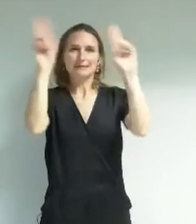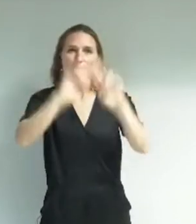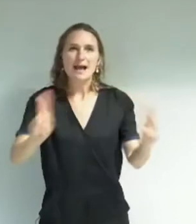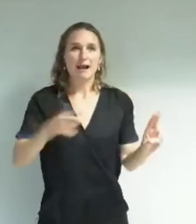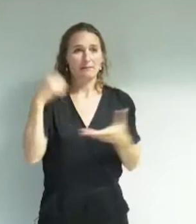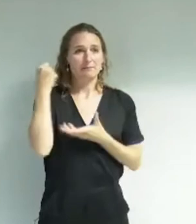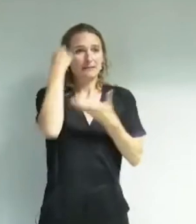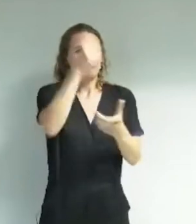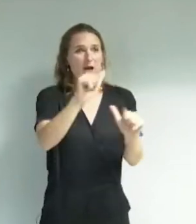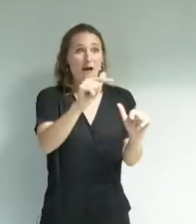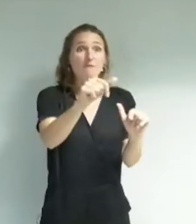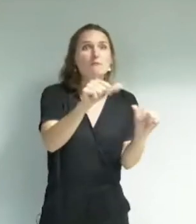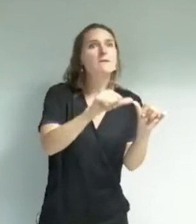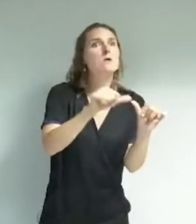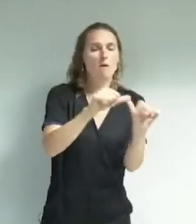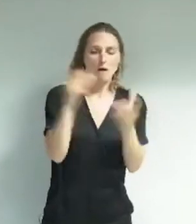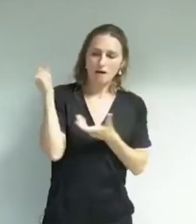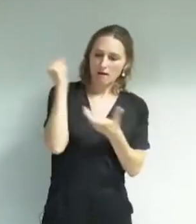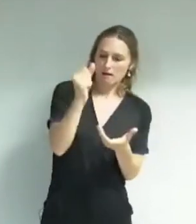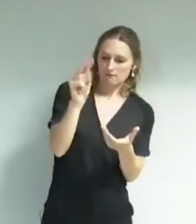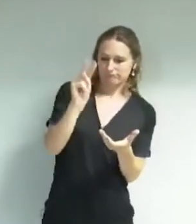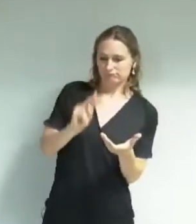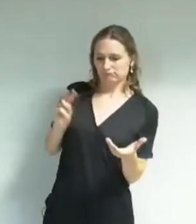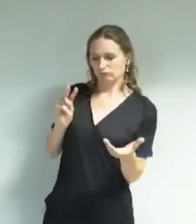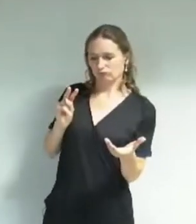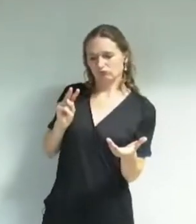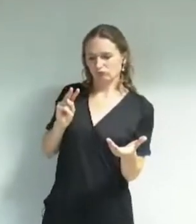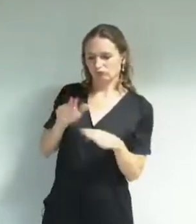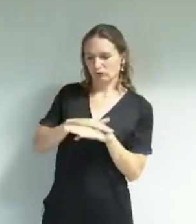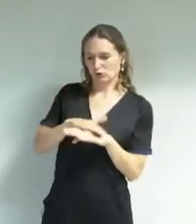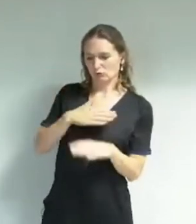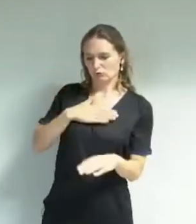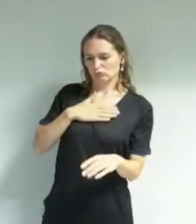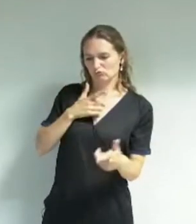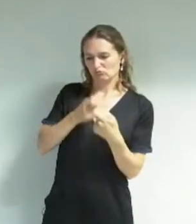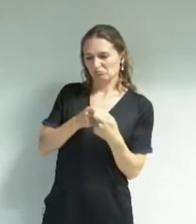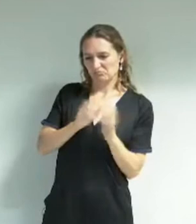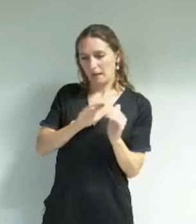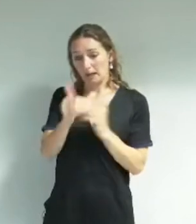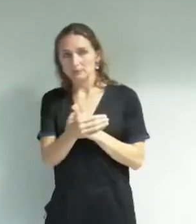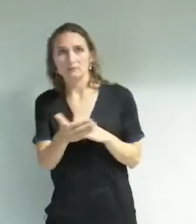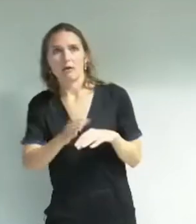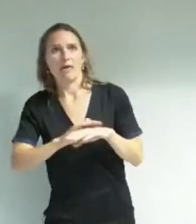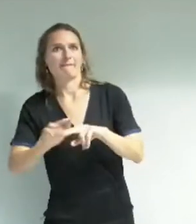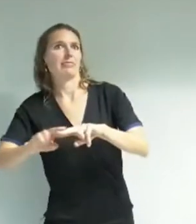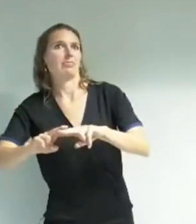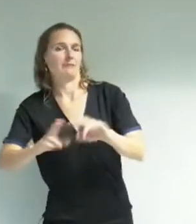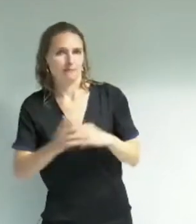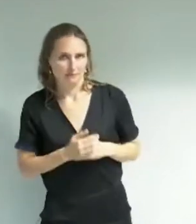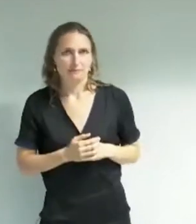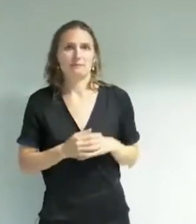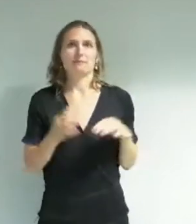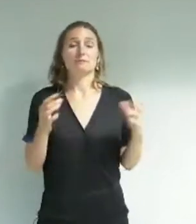passé, vous, à votre crible idéologique et que vous avez déconstruit comme tout le reste. Je ne recite pas